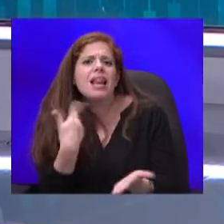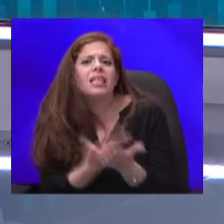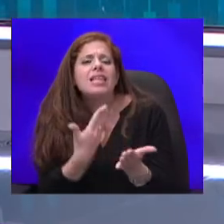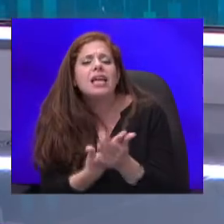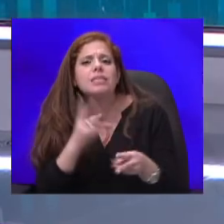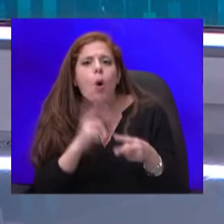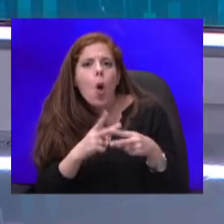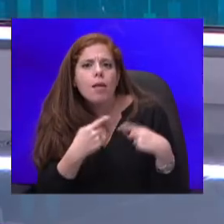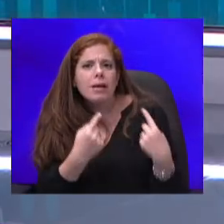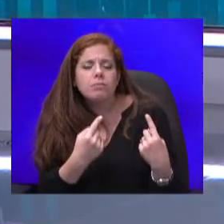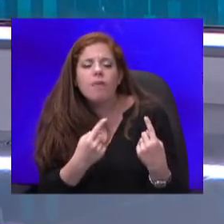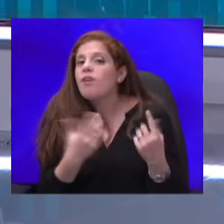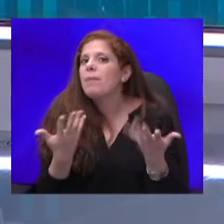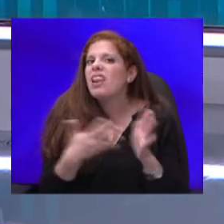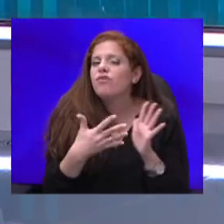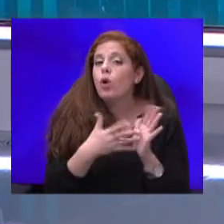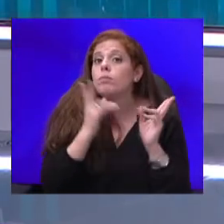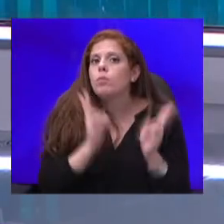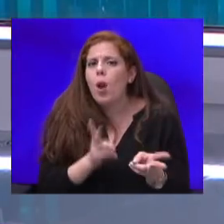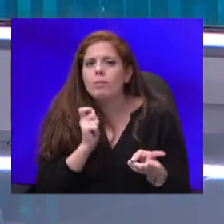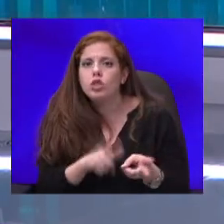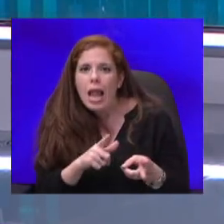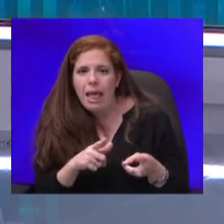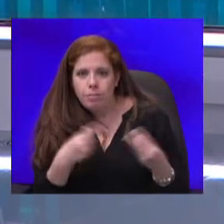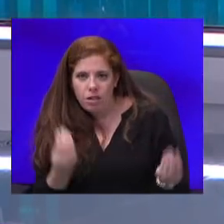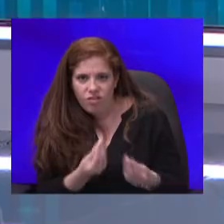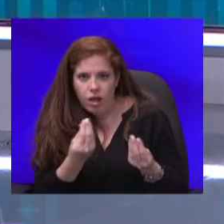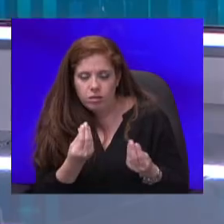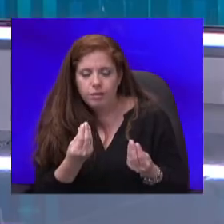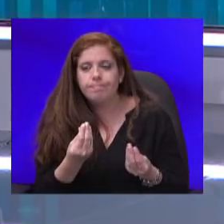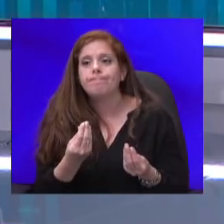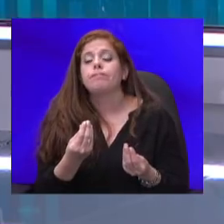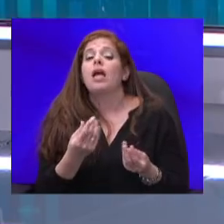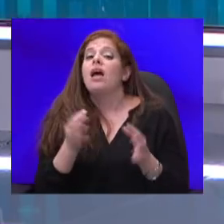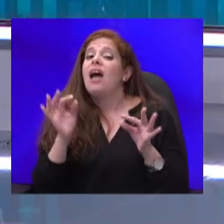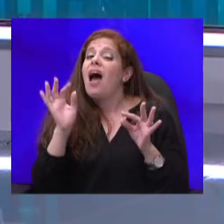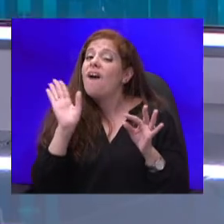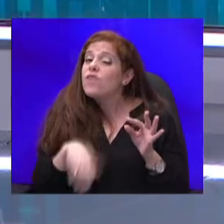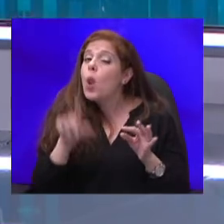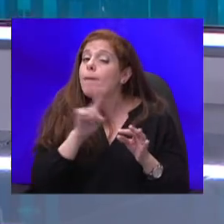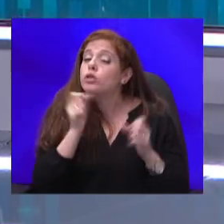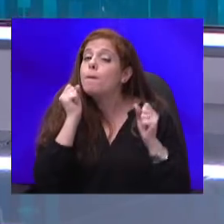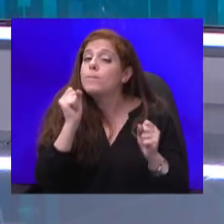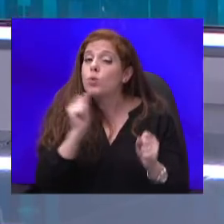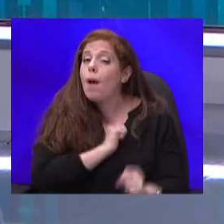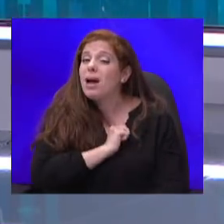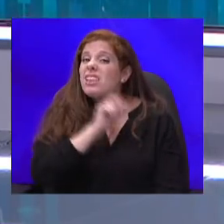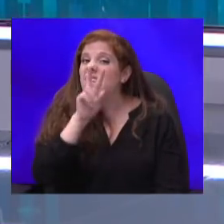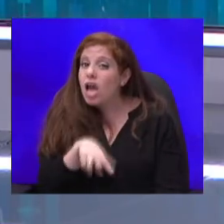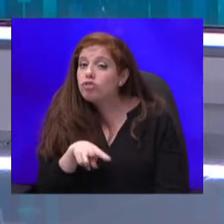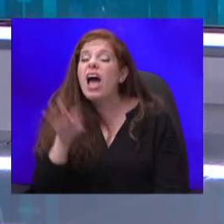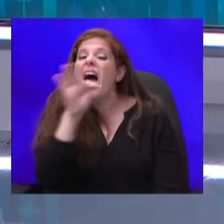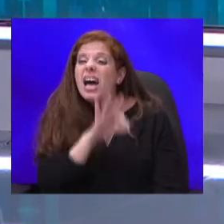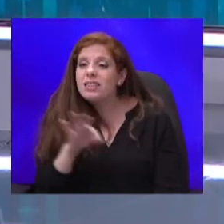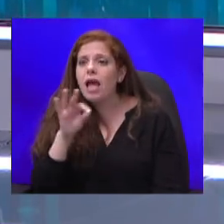הם מסוגלים לעמוד בנטל הכלכלי, אם בכלל. אפילו למי שיש ביטוח בריאות פרטי, עדיין תהיה השתתפות עצמית על התרופות